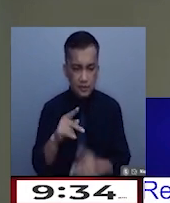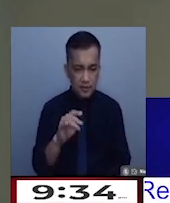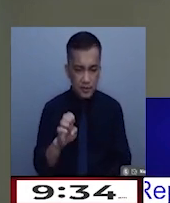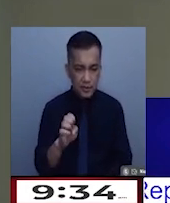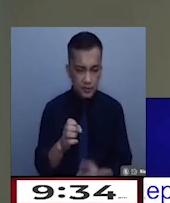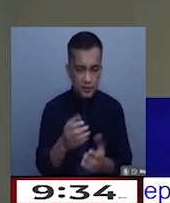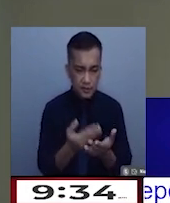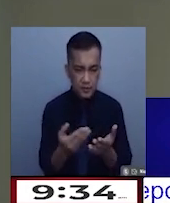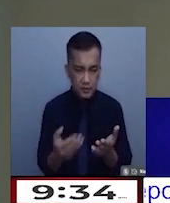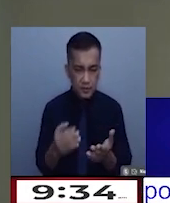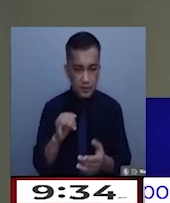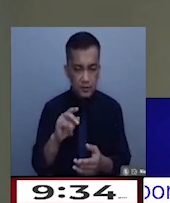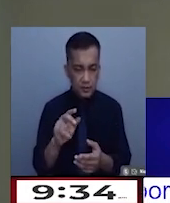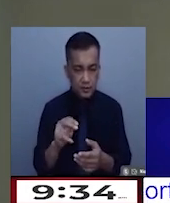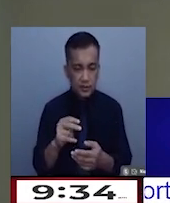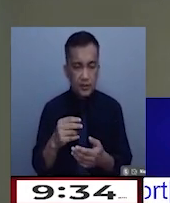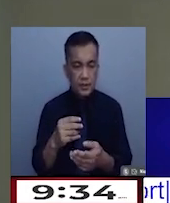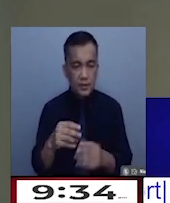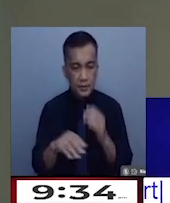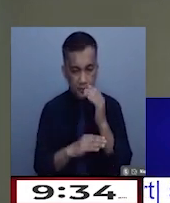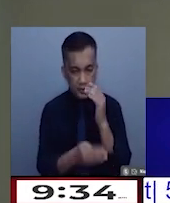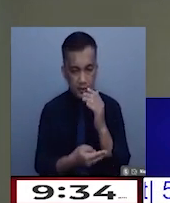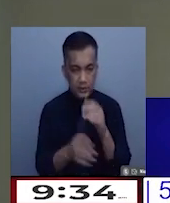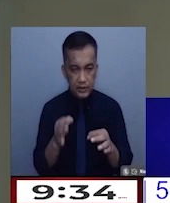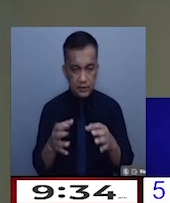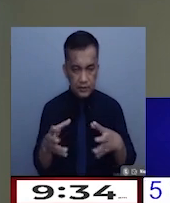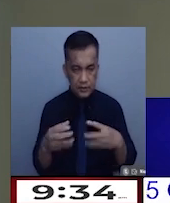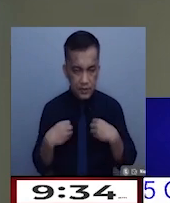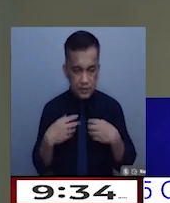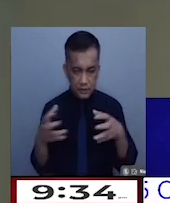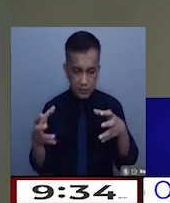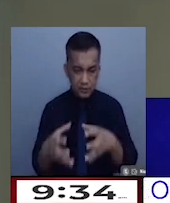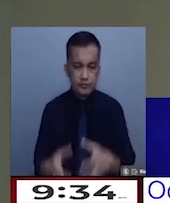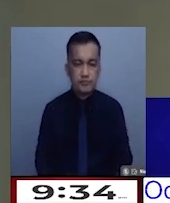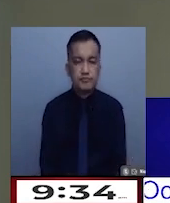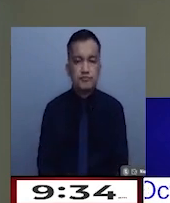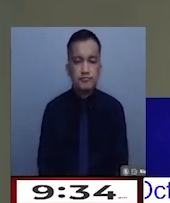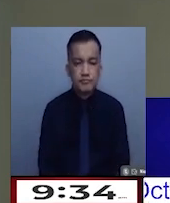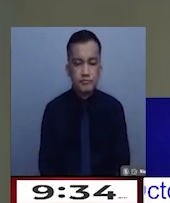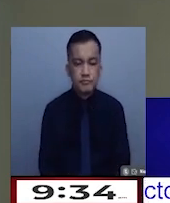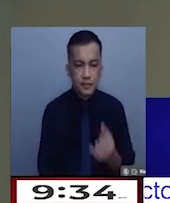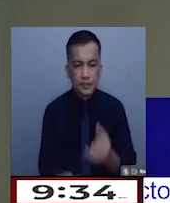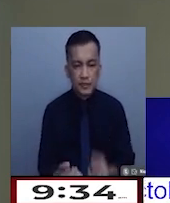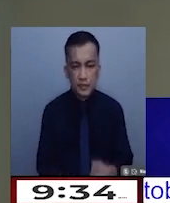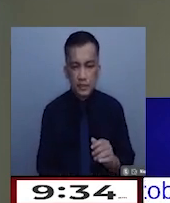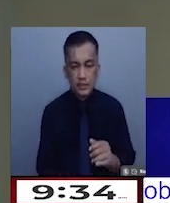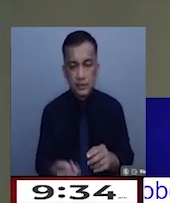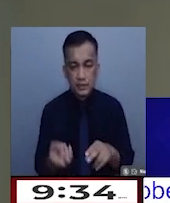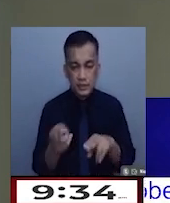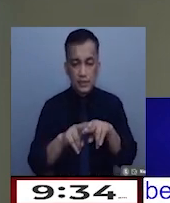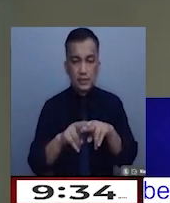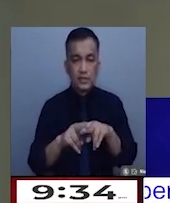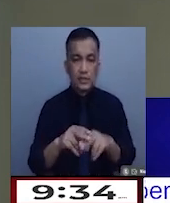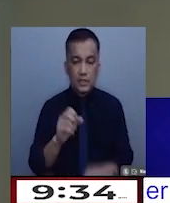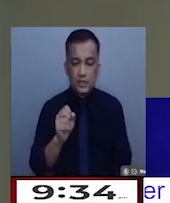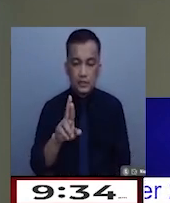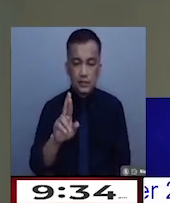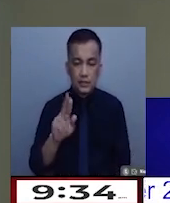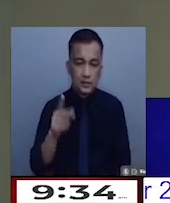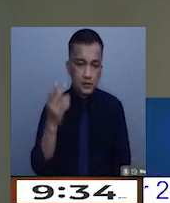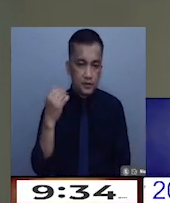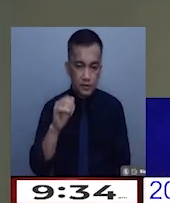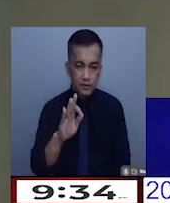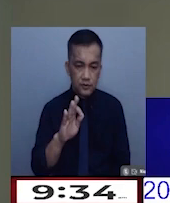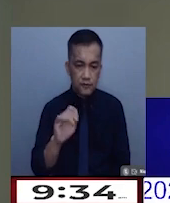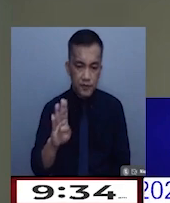inflation basket if taken as a group? Huling nagtaas ng SRP noong Pebrero